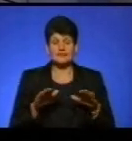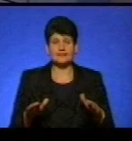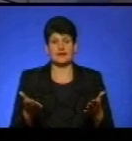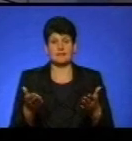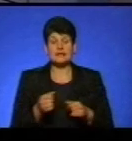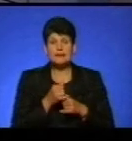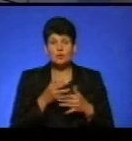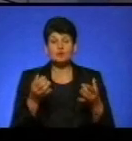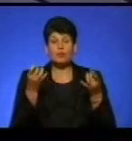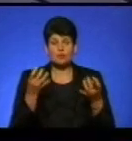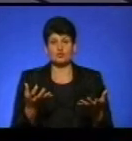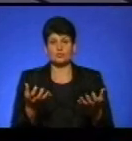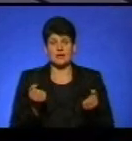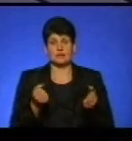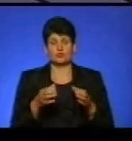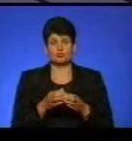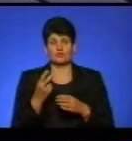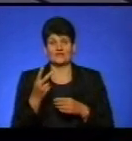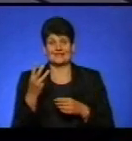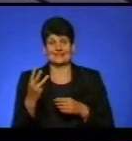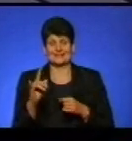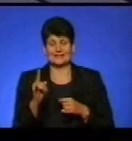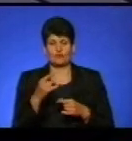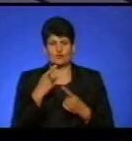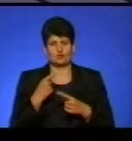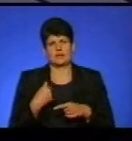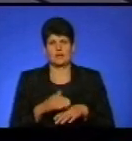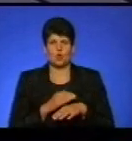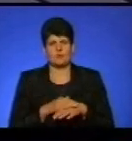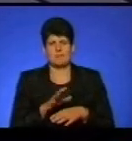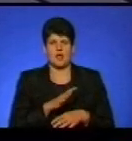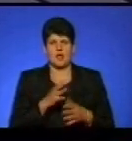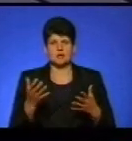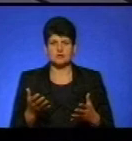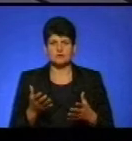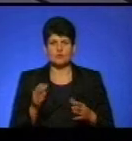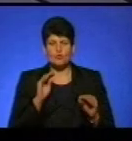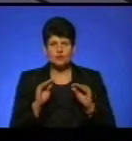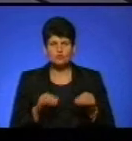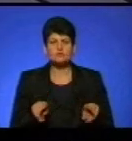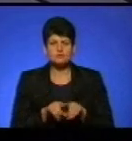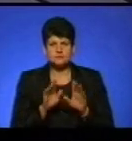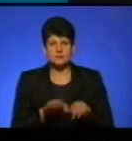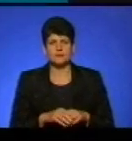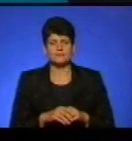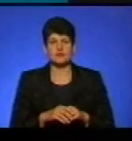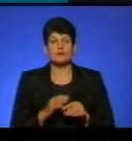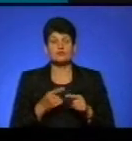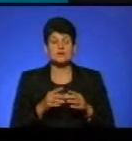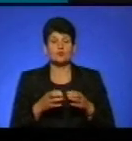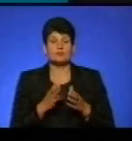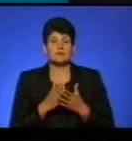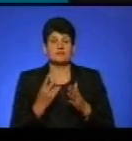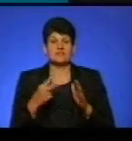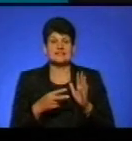можемо просто брати в групу дві-три дитини і казати, що ми такі добрі, ми такі багаті. Впорядкуємо все рівно. Тобто, якщо ми маємо в цій групі 27,